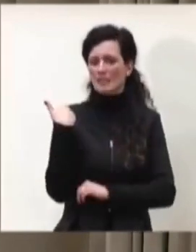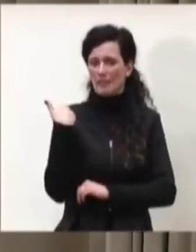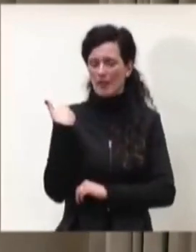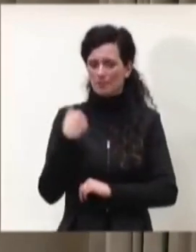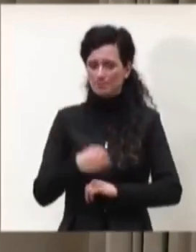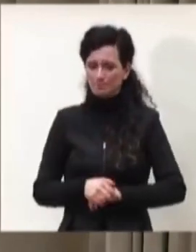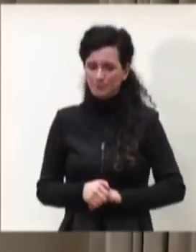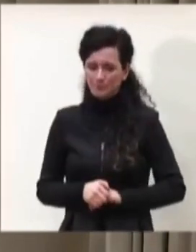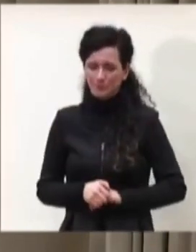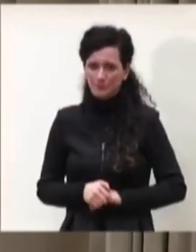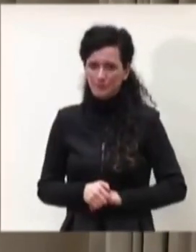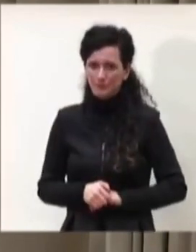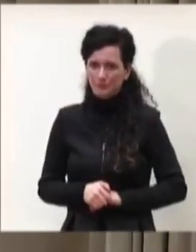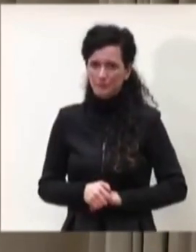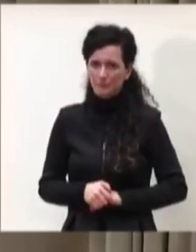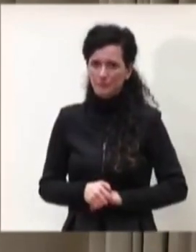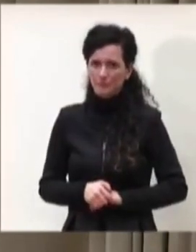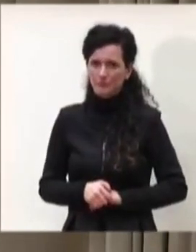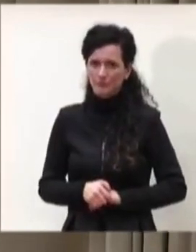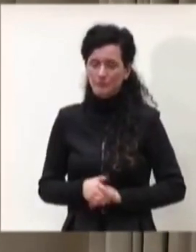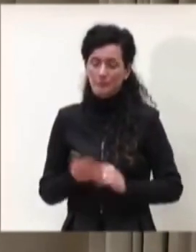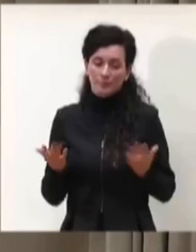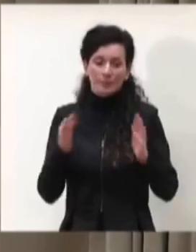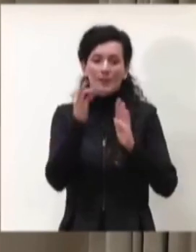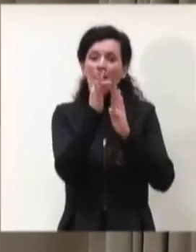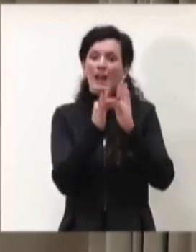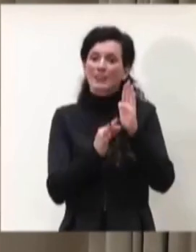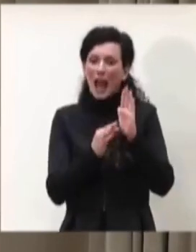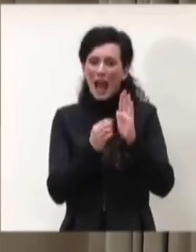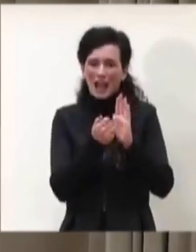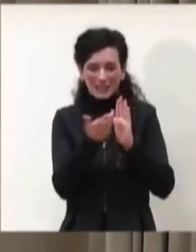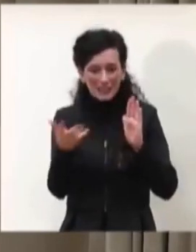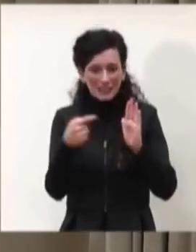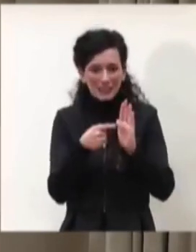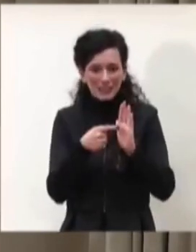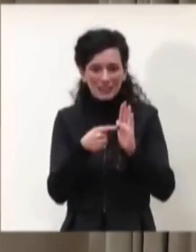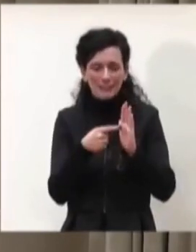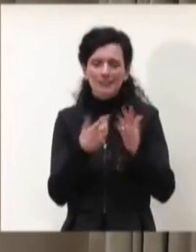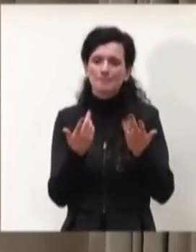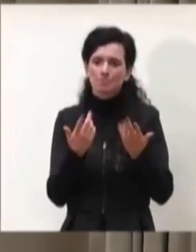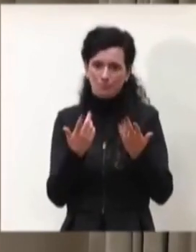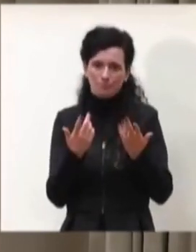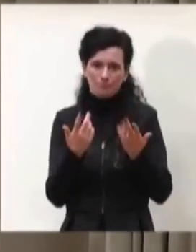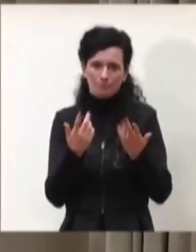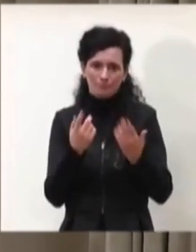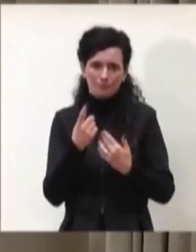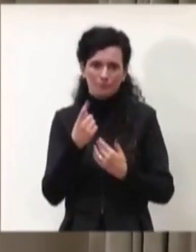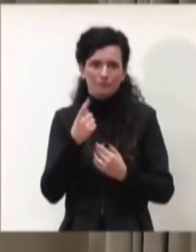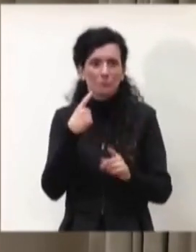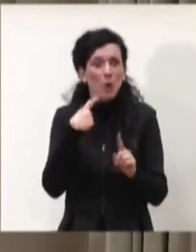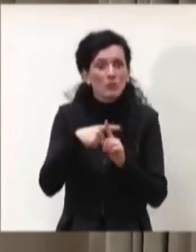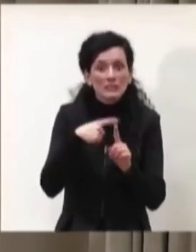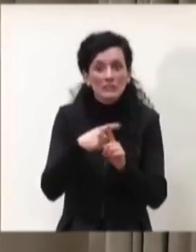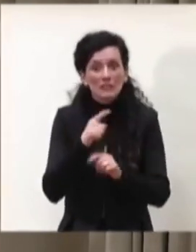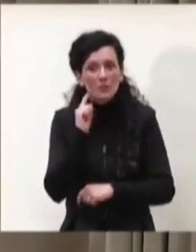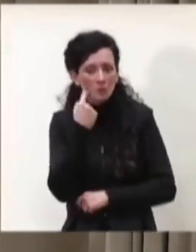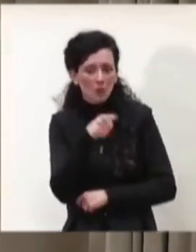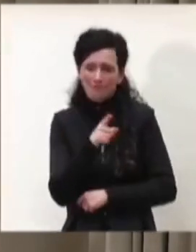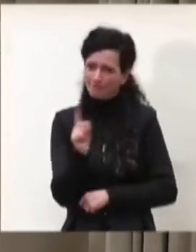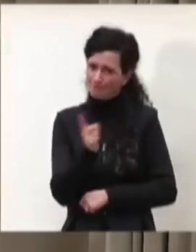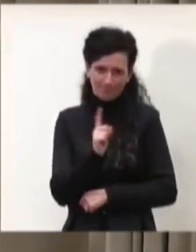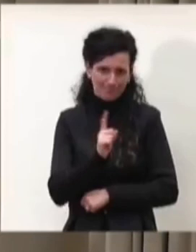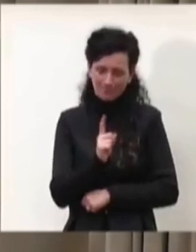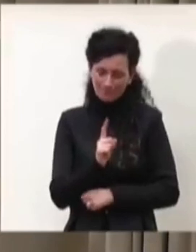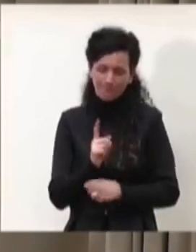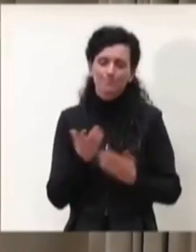Ora, a fronte dei dati non buoni che ci avete appena illustrato, ritenete questo